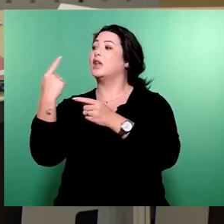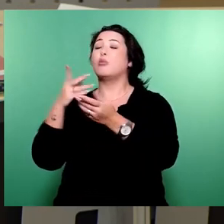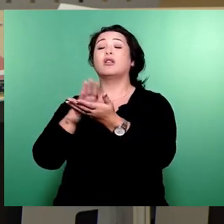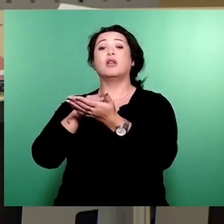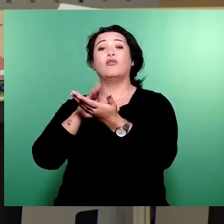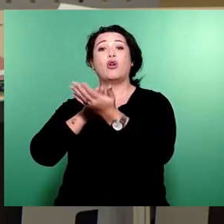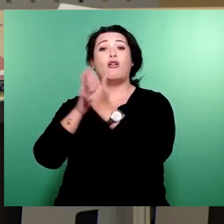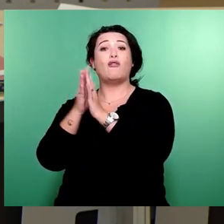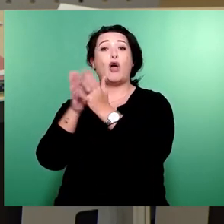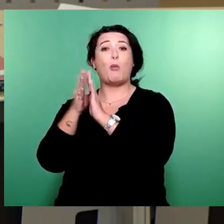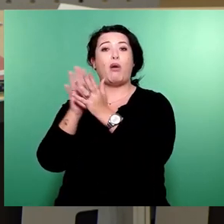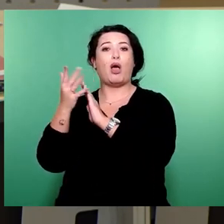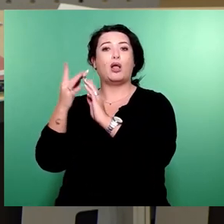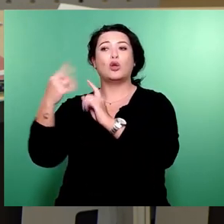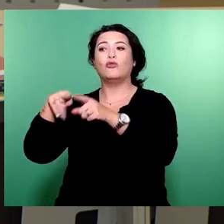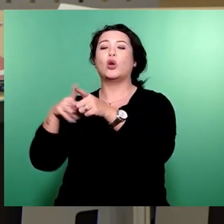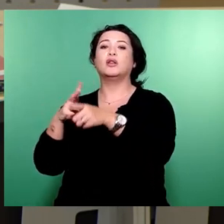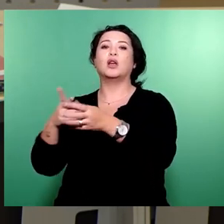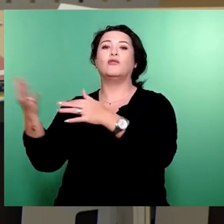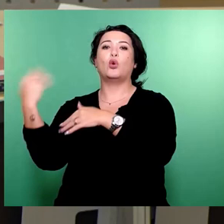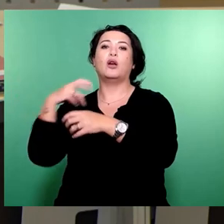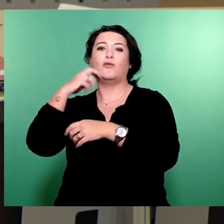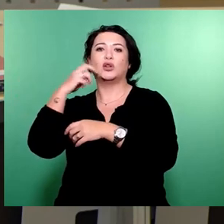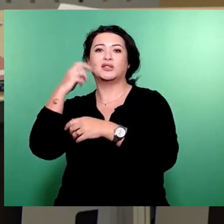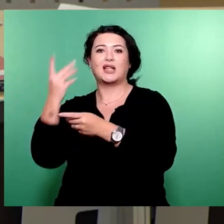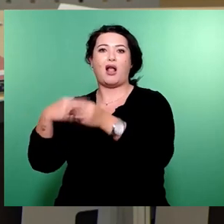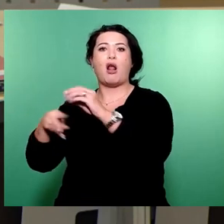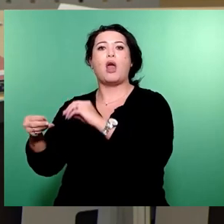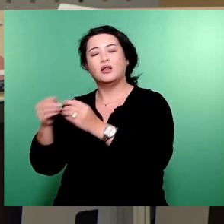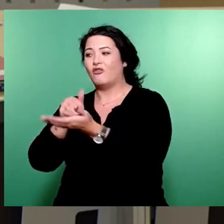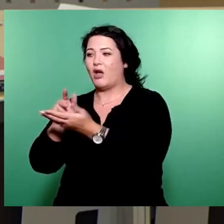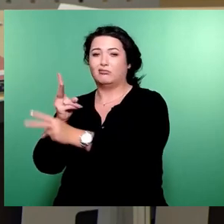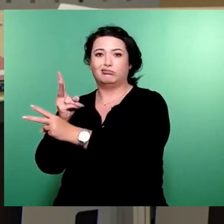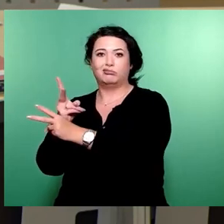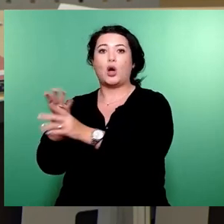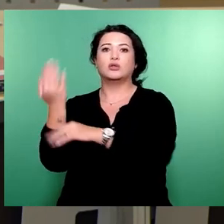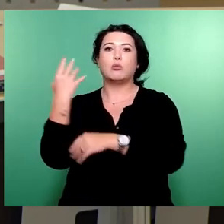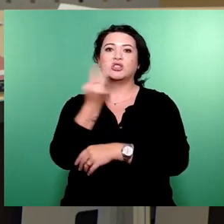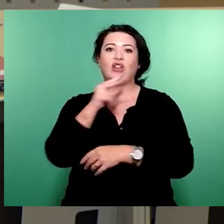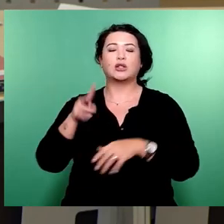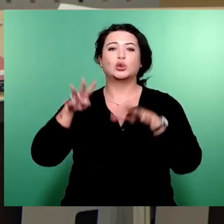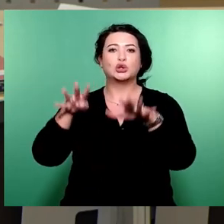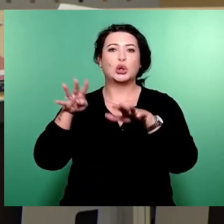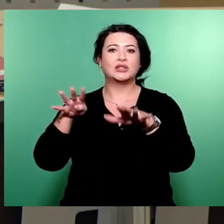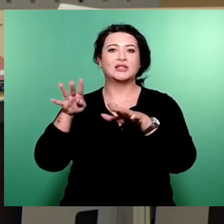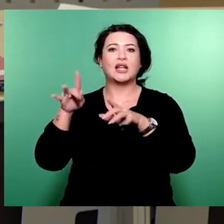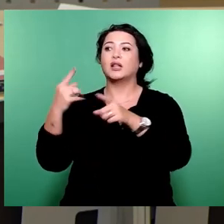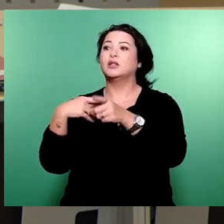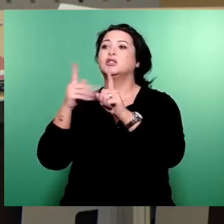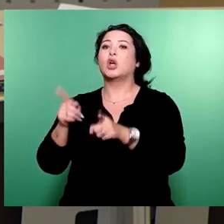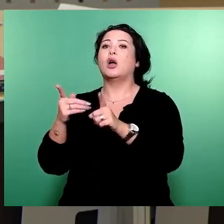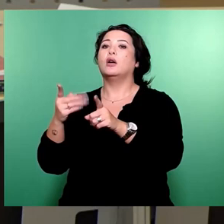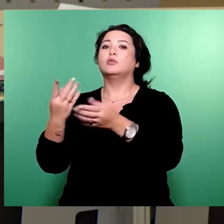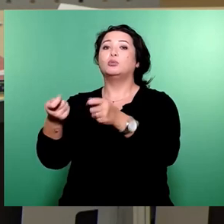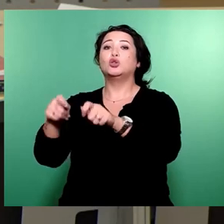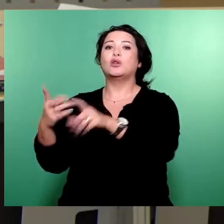setzt. Aber auch den Ausbau von Straßenbahnen und Bussen, wie er 2019 beschlossen wurde, gibt diese Autovorang-Koalition auf. Der